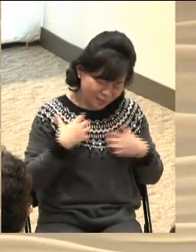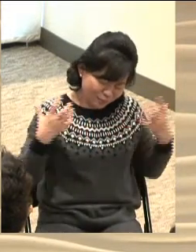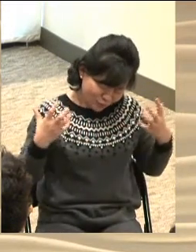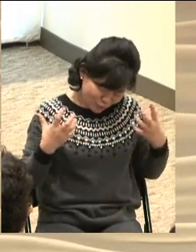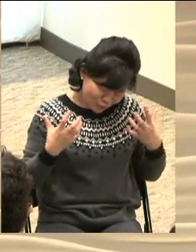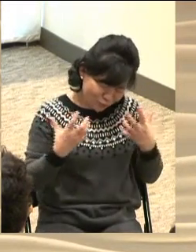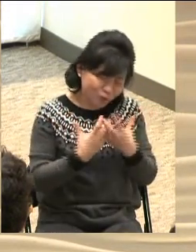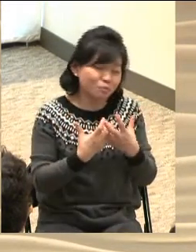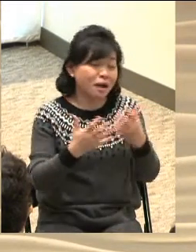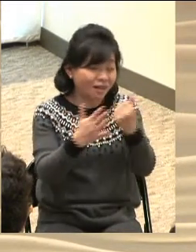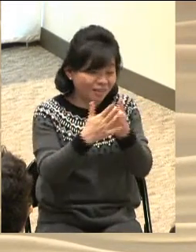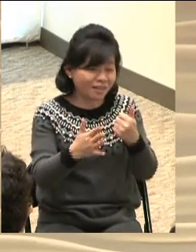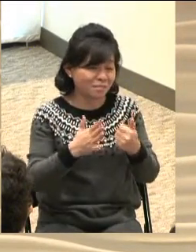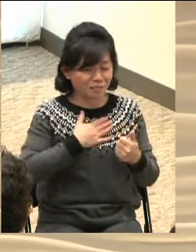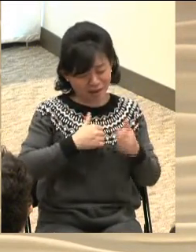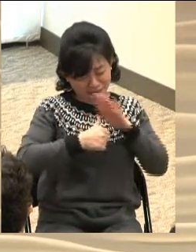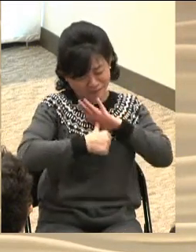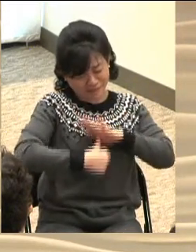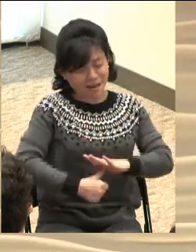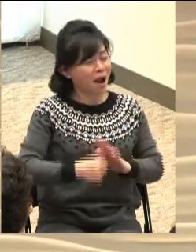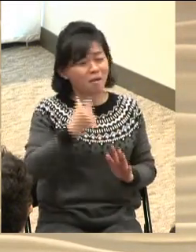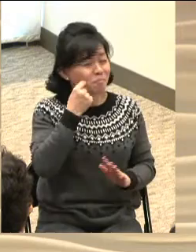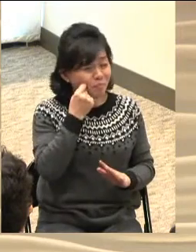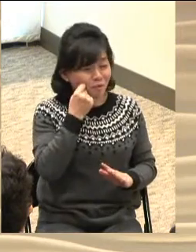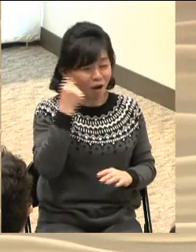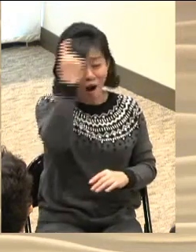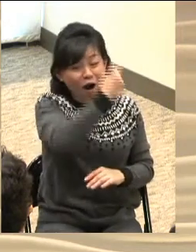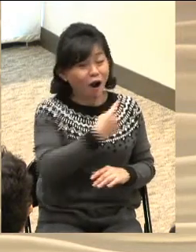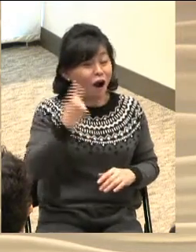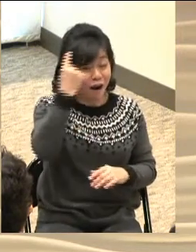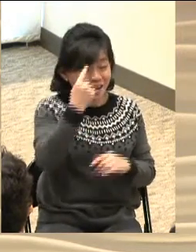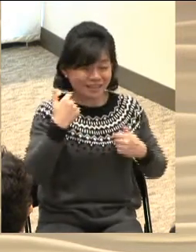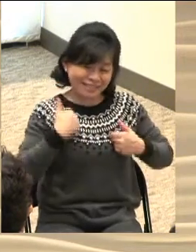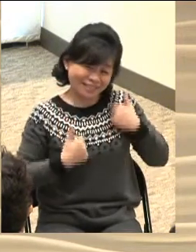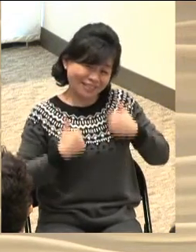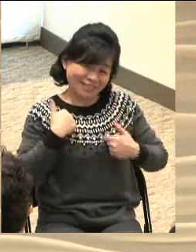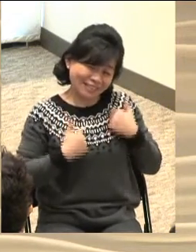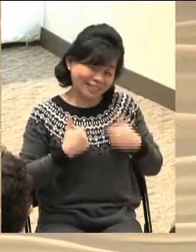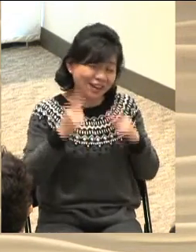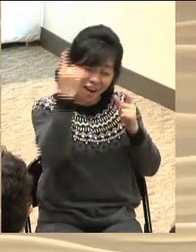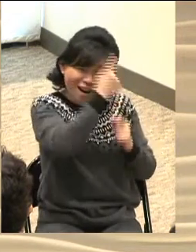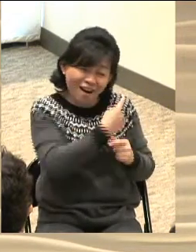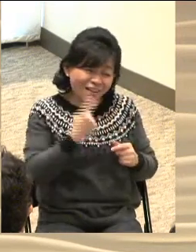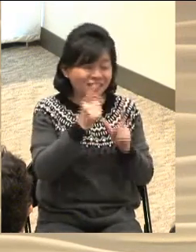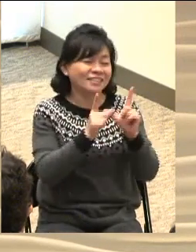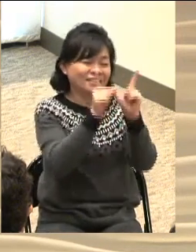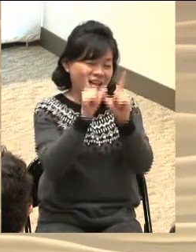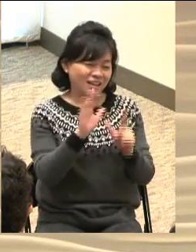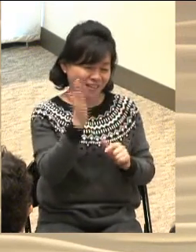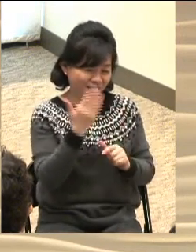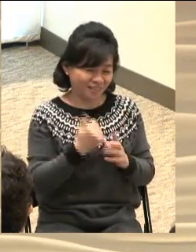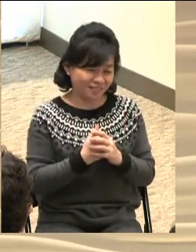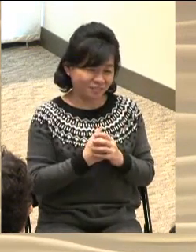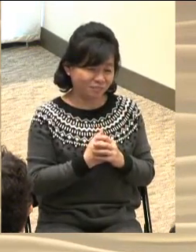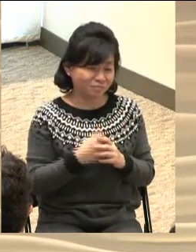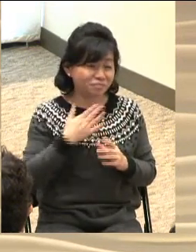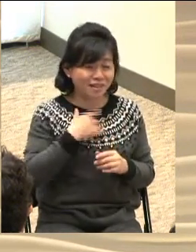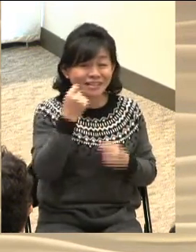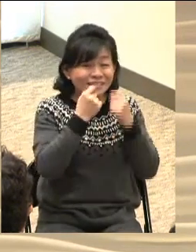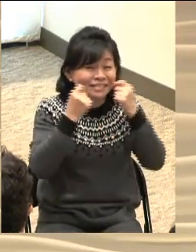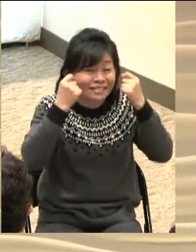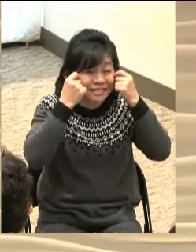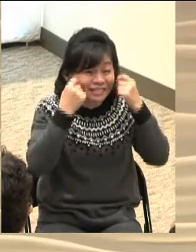그걸 세상의 조건들 불편함이 세상의 문제들이 그 기쁨을 막을 수가 없다는 거예요 그것이 바로